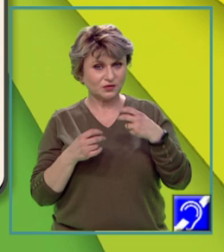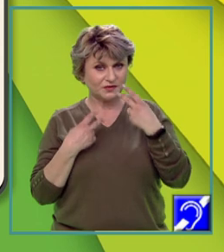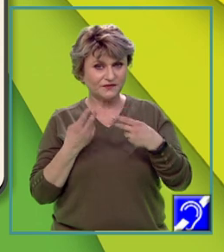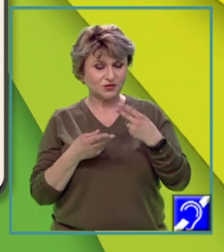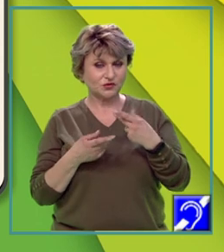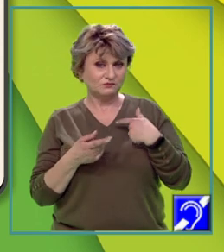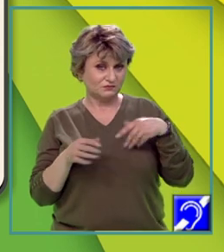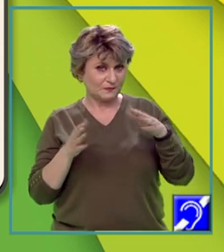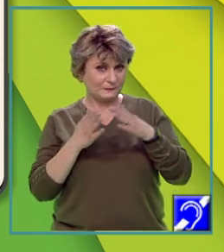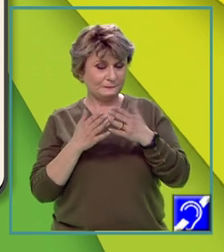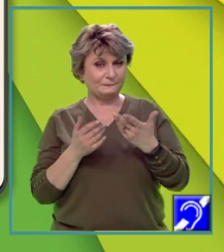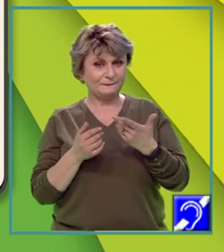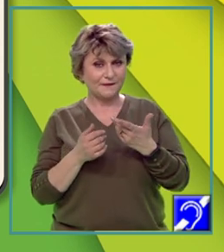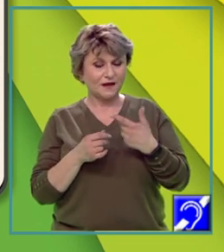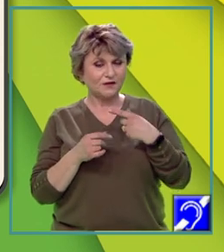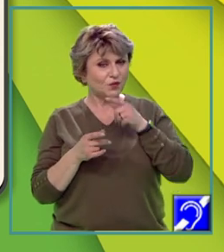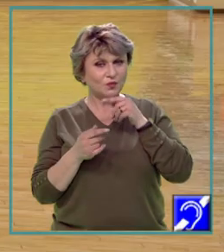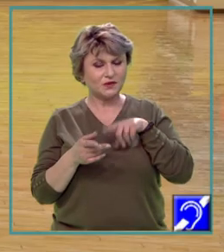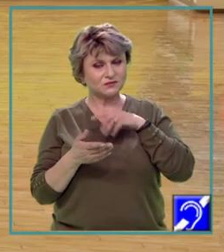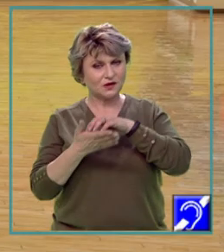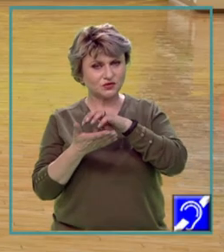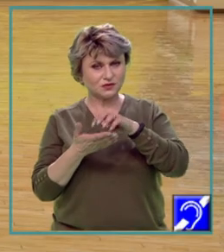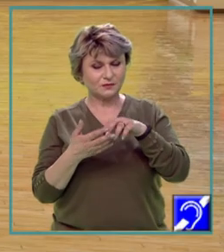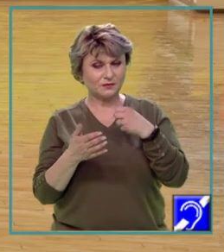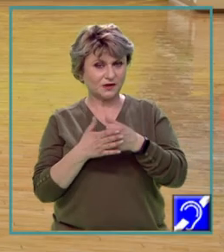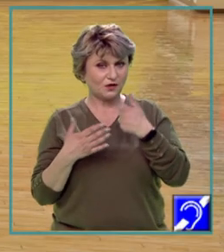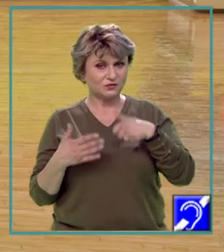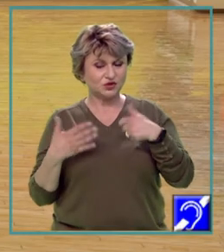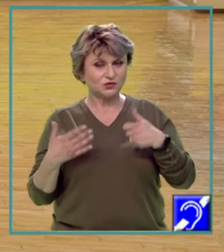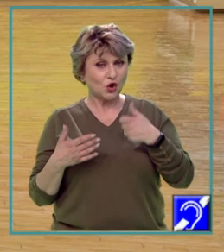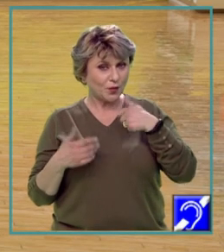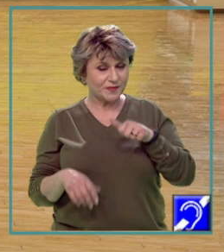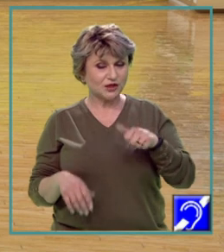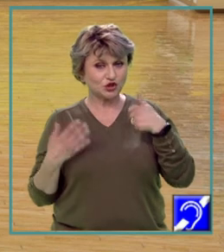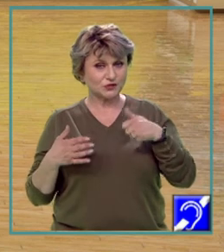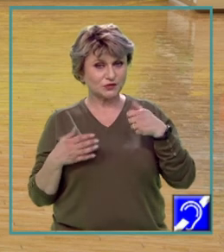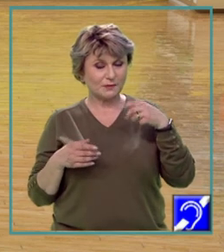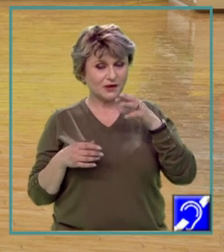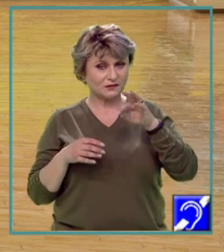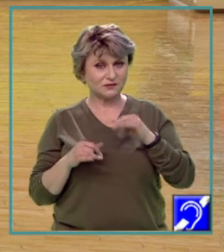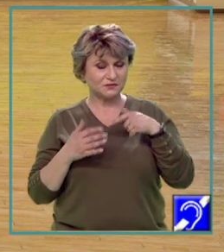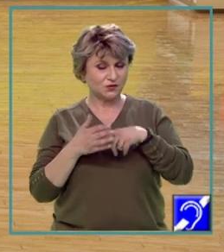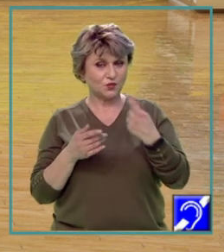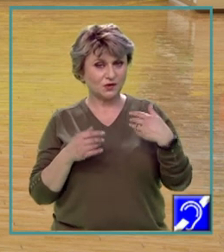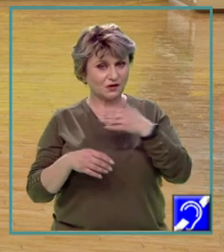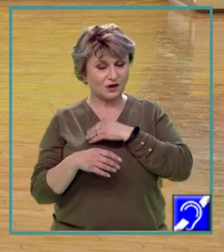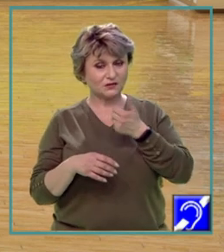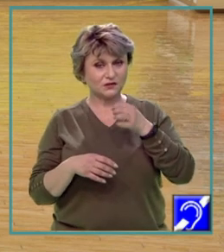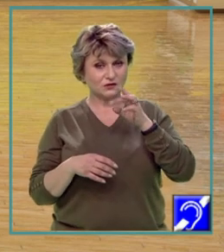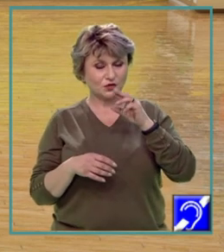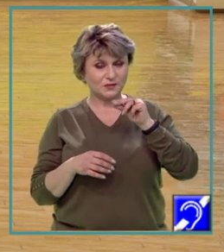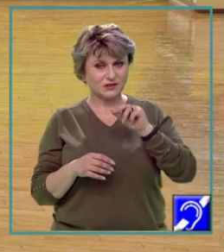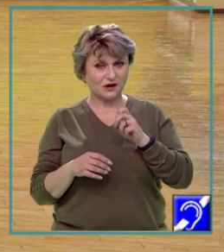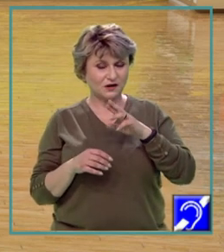montan, prezența așezărilor, până la 1600 de metri în munții Carpați, indică un grad de antropizare